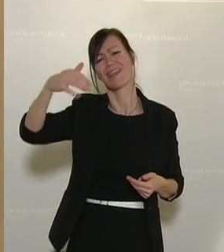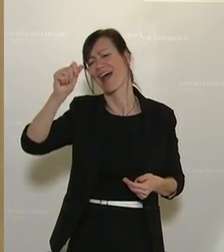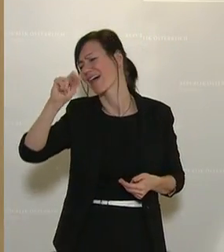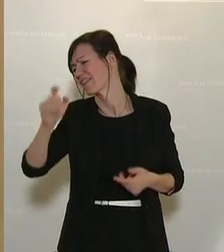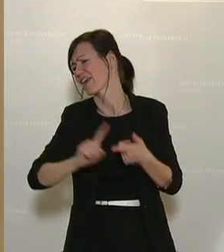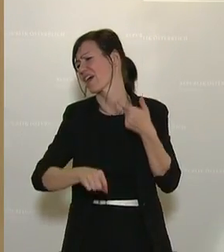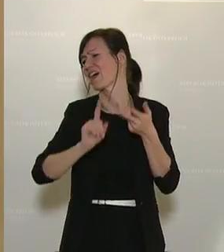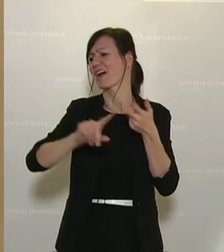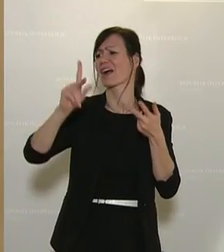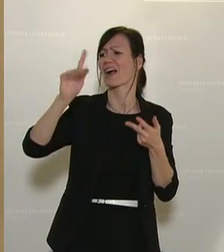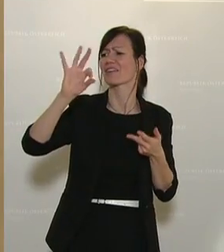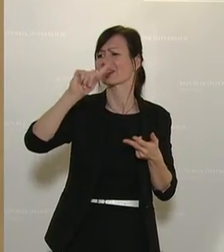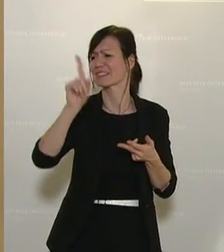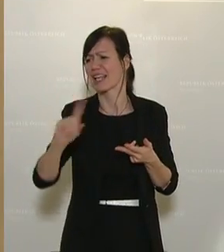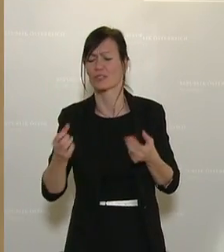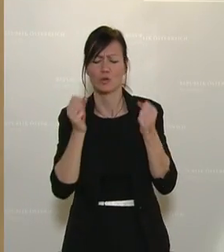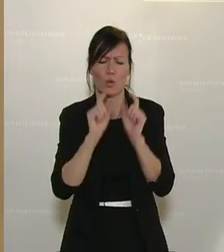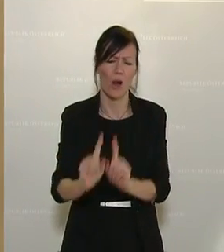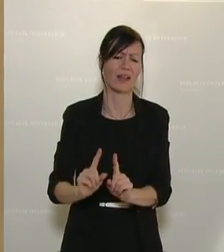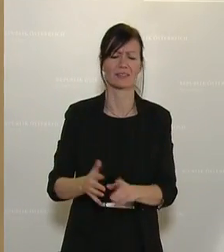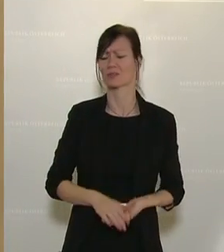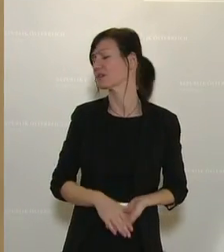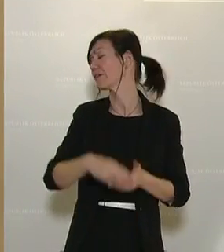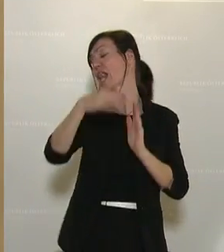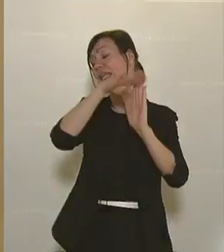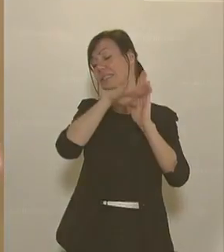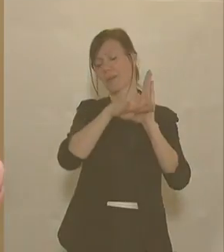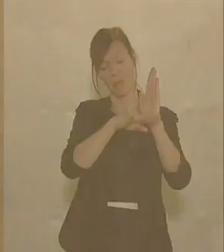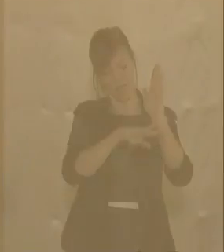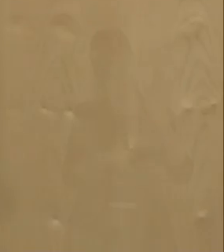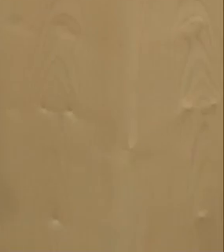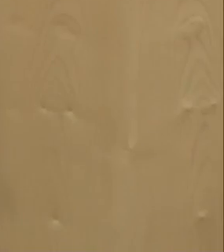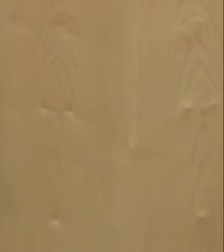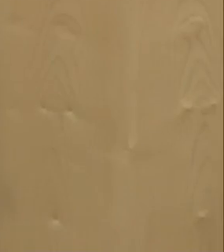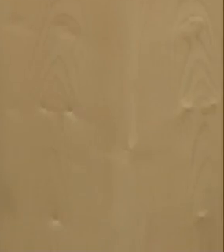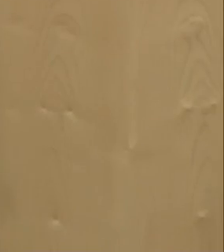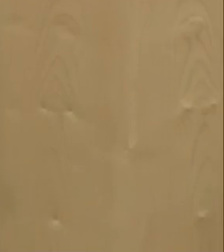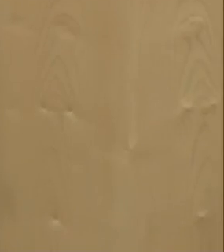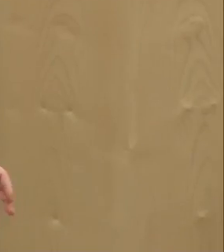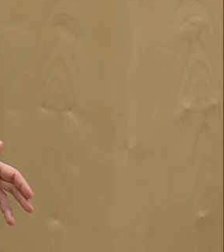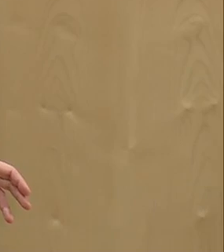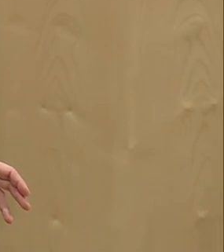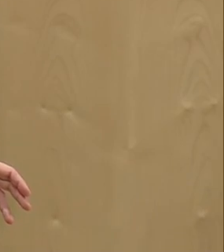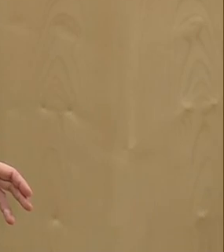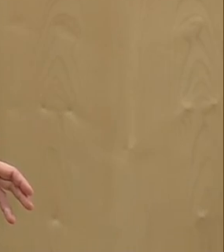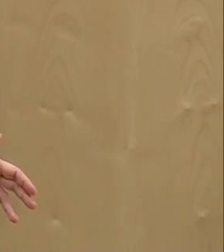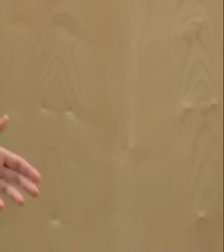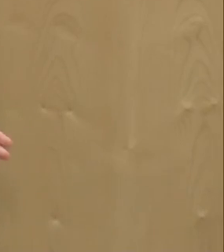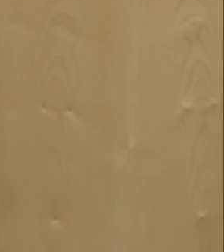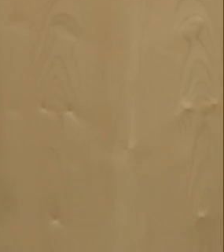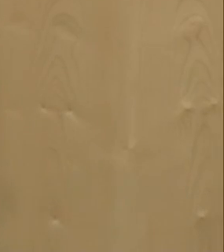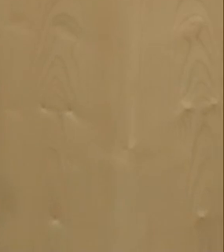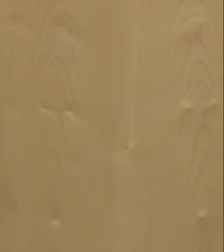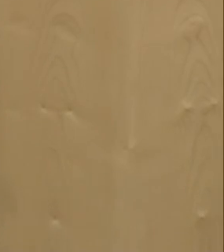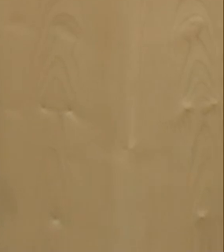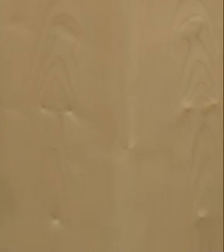so lang. Ich könnte wahrscheinlich einen ganzen Tag darüber reden, wie Sie schludrig mit Gesetzesinitiativen umgehen. Und das ist deswegen, weil es Ihnen nicht um gut